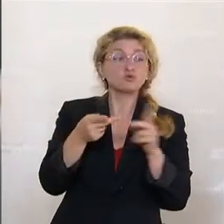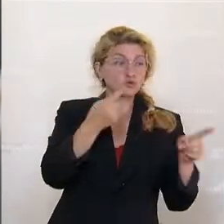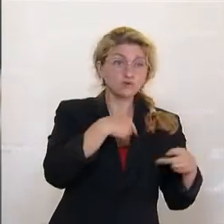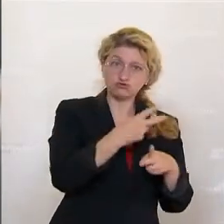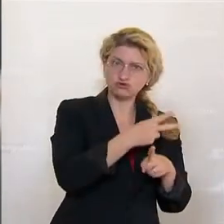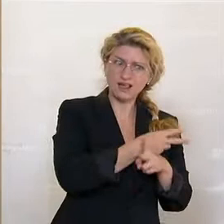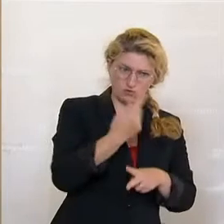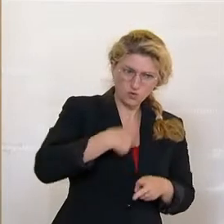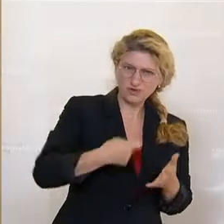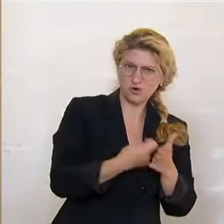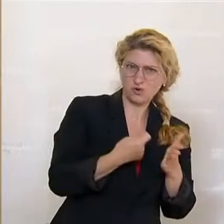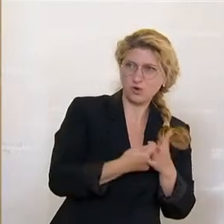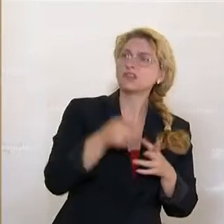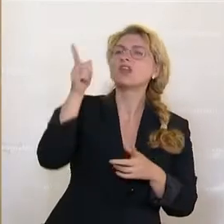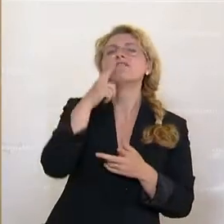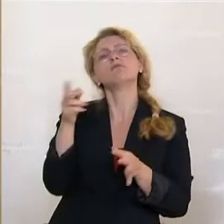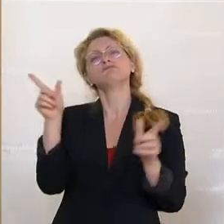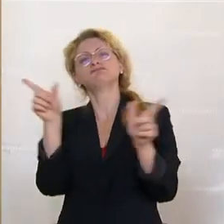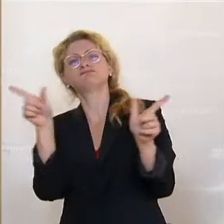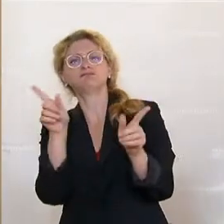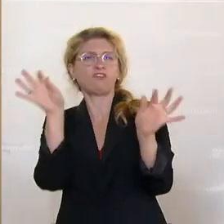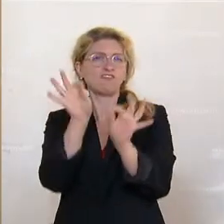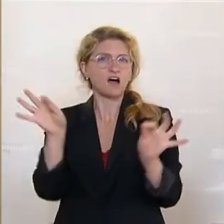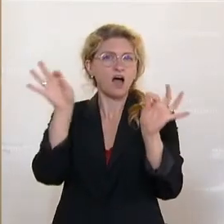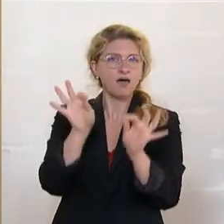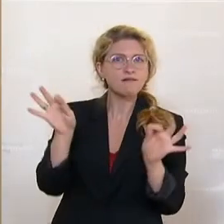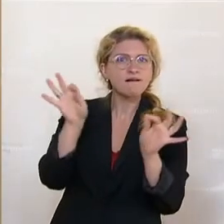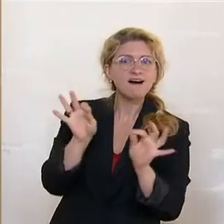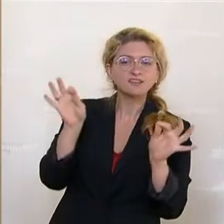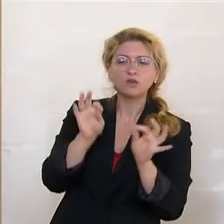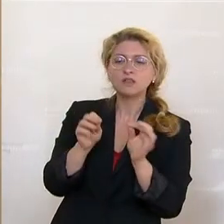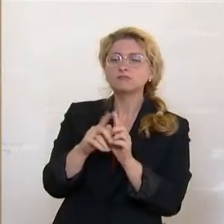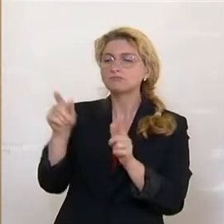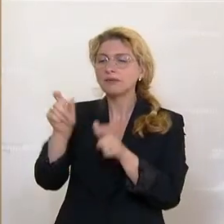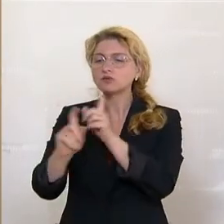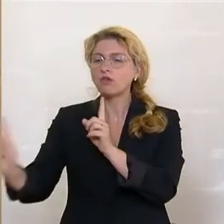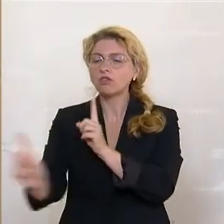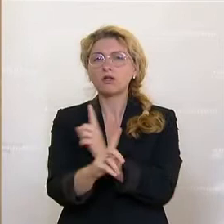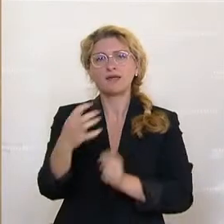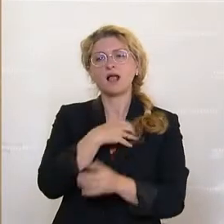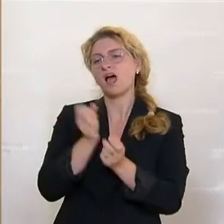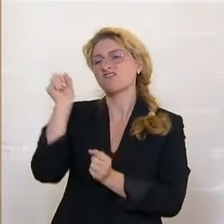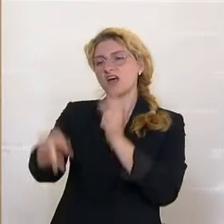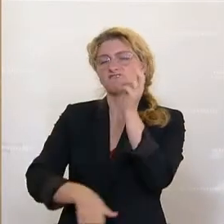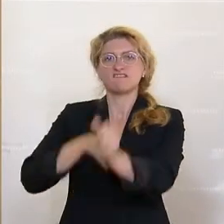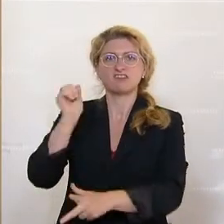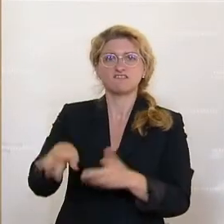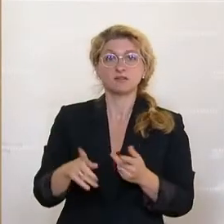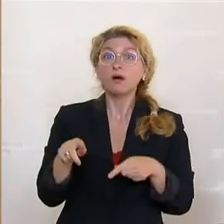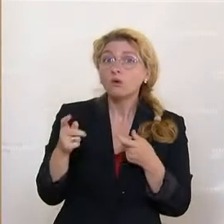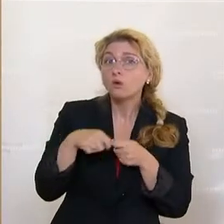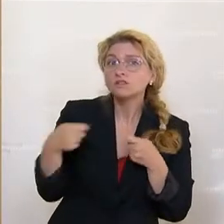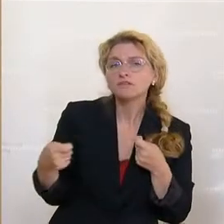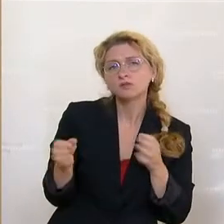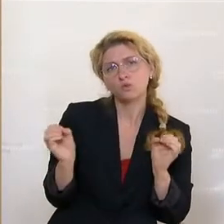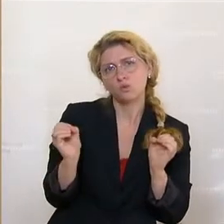Steuerzahlern feiern, mit Gläsern auf Passanten werfen, gibt es keine Konsequenz. Die Kosten werden